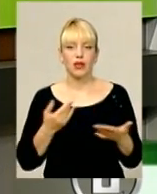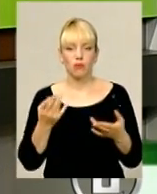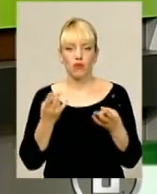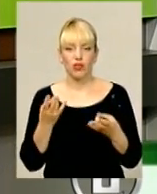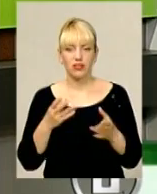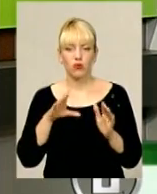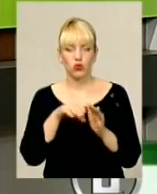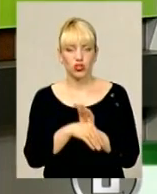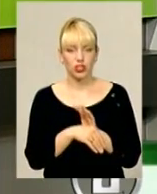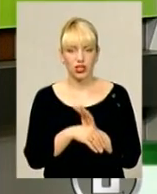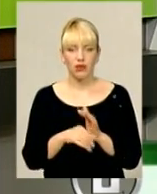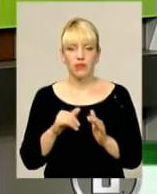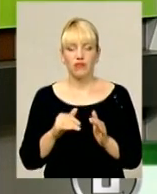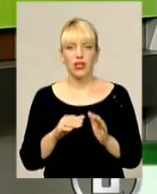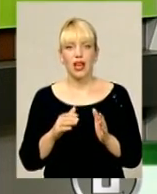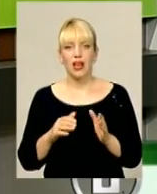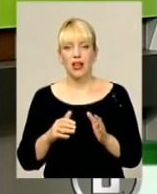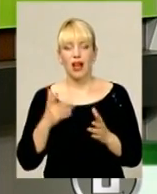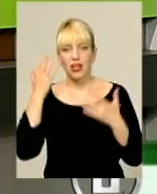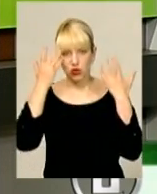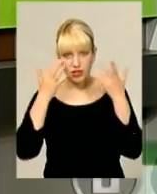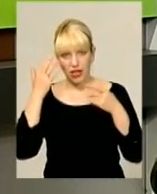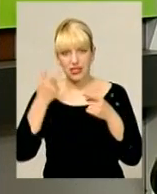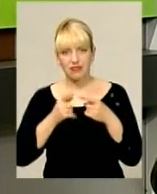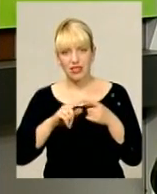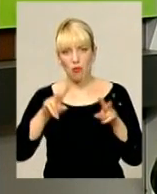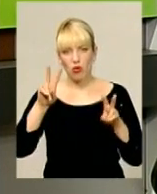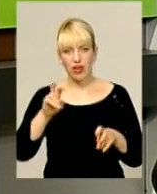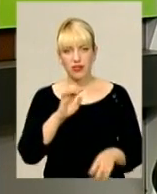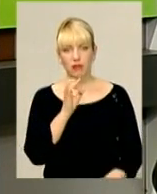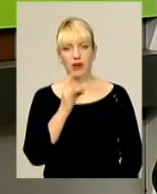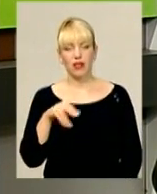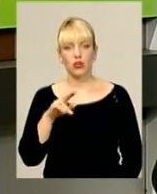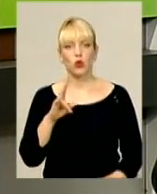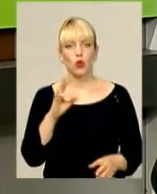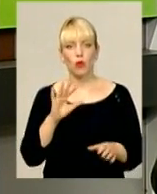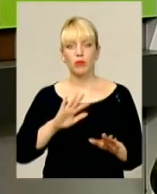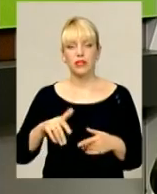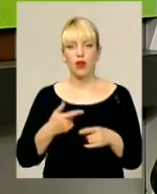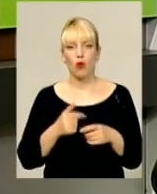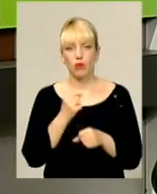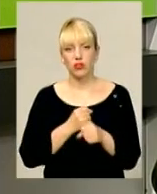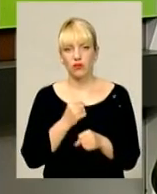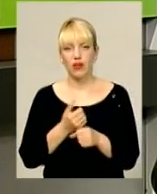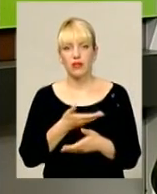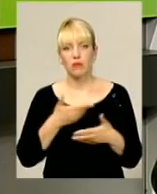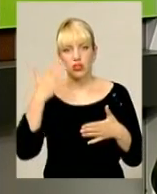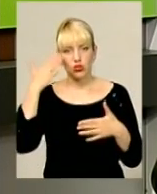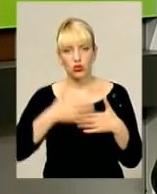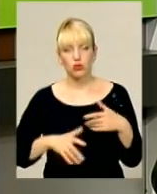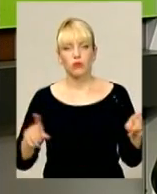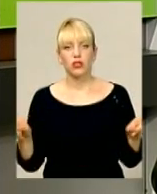включити, асоціації включити в це поняття бренду. Але після певного працювання ми зрозуміли, що